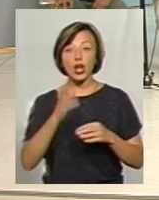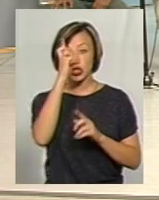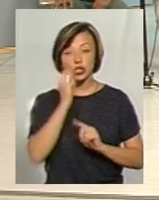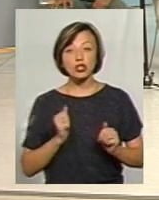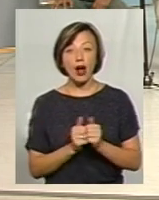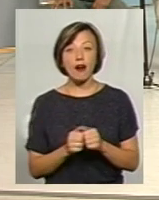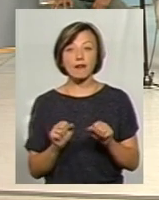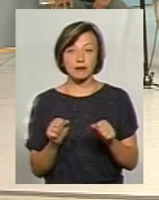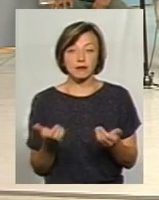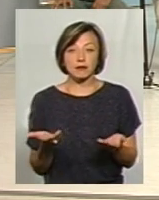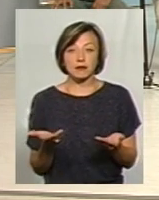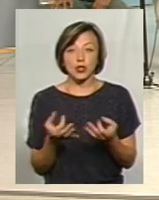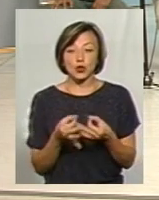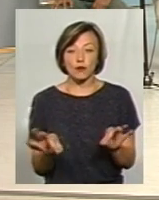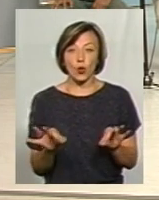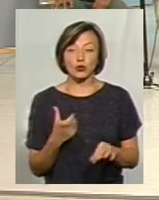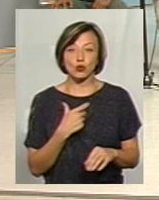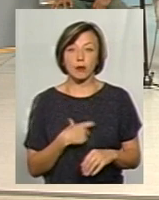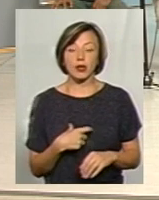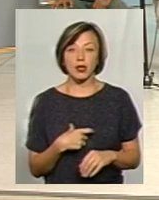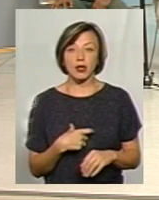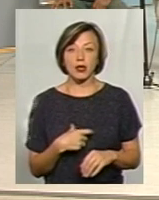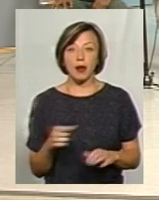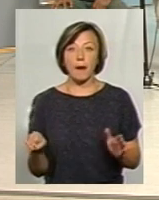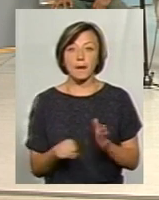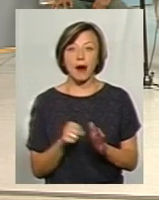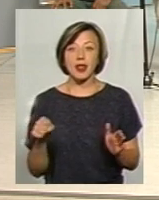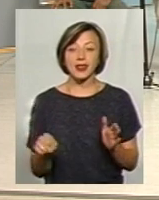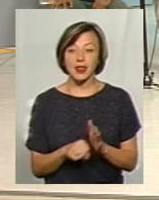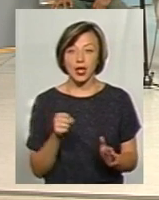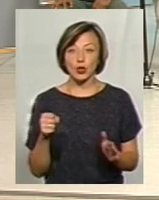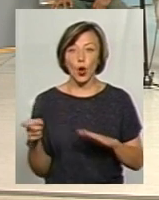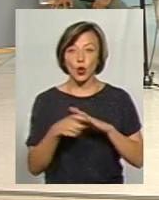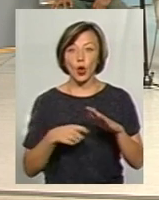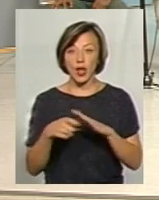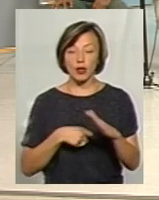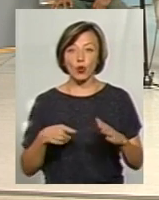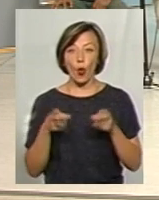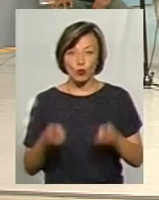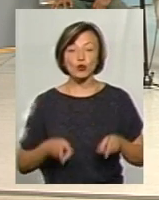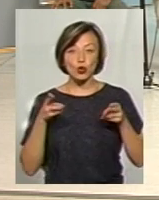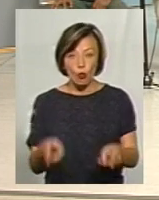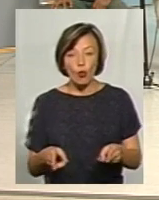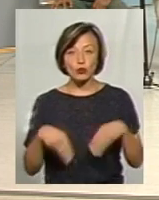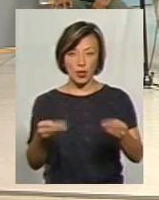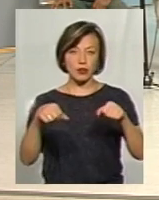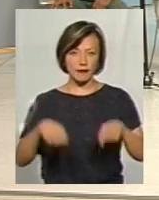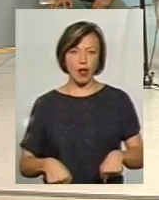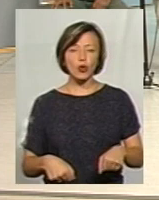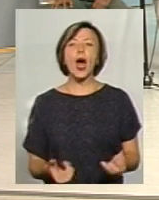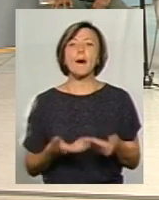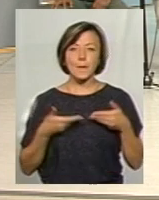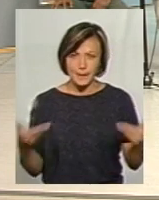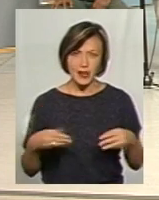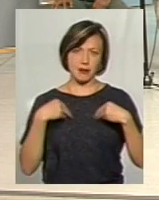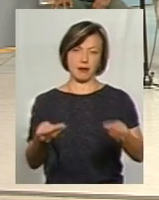може доручити, дозволити собі бандиту, донецькому і злодію дати владу. Ми